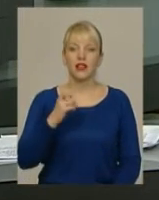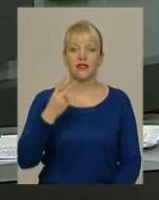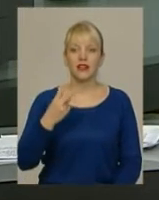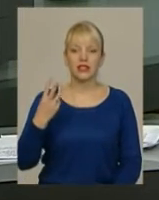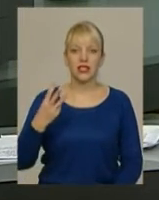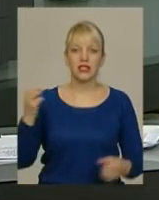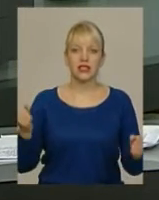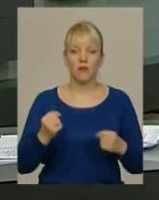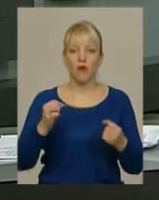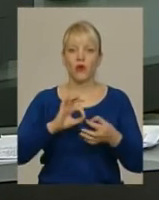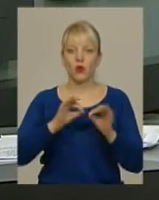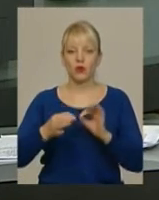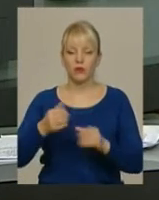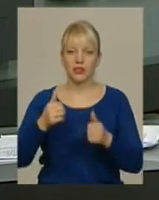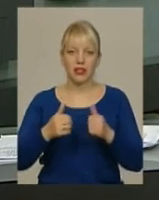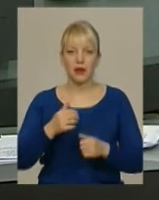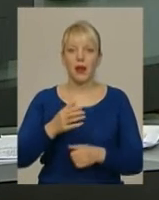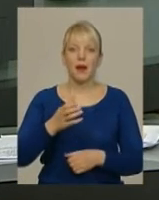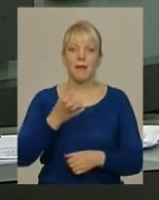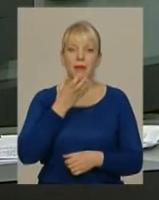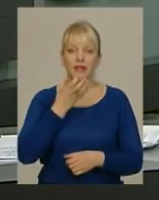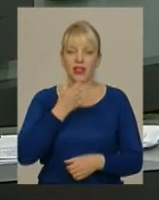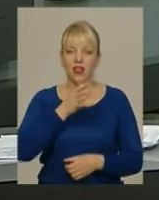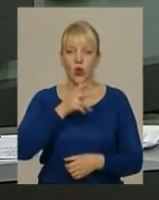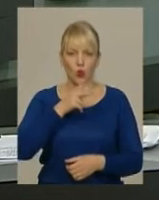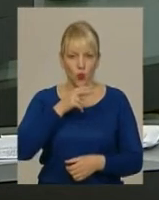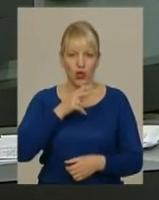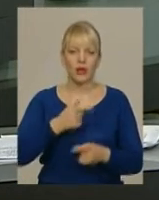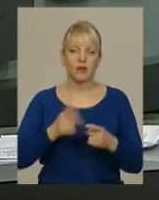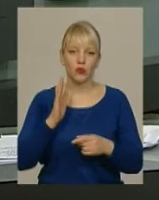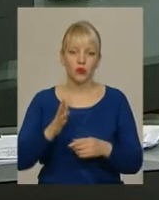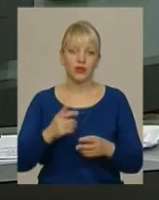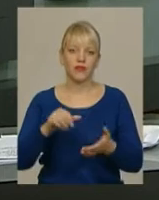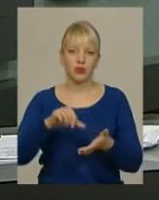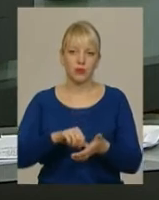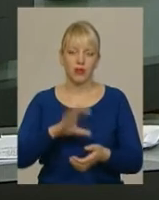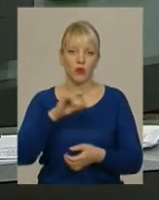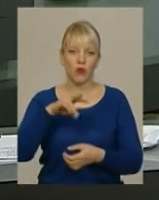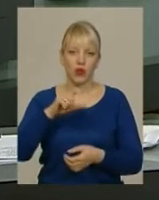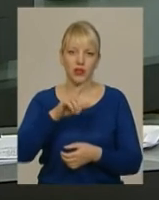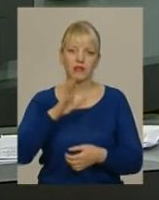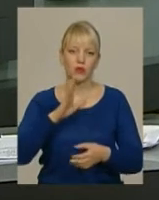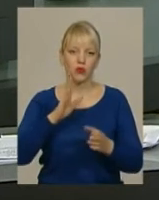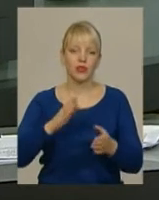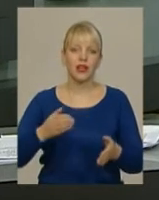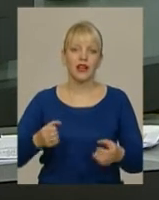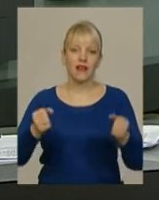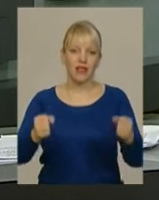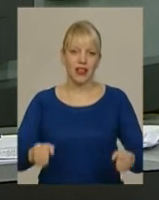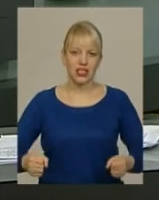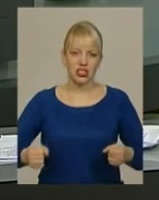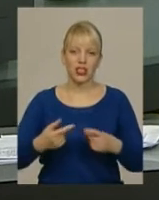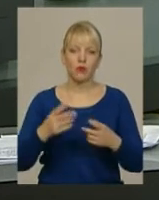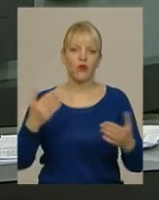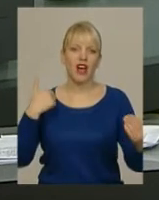-х зимових Олімпійських іграх у Південній Кореї виступить хмельничанка Ольга Полюк. Спортсменка позмагається в лижному фристалі в розділі акробатика.